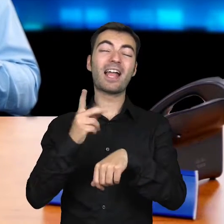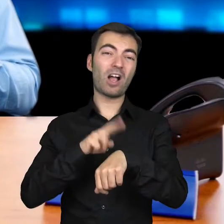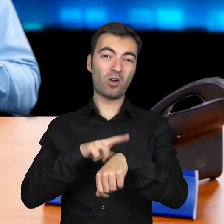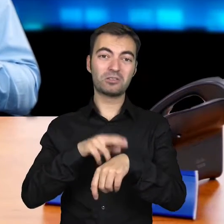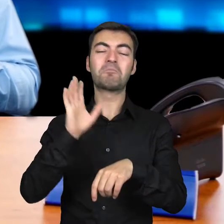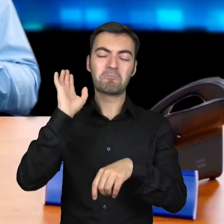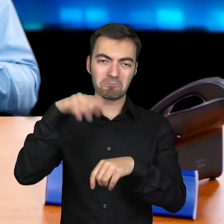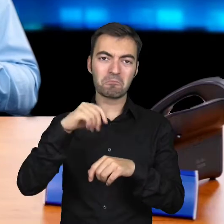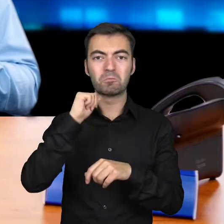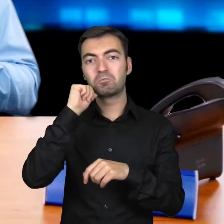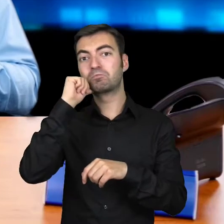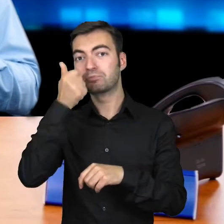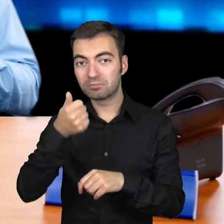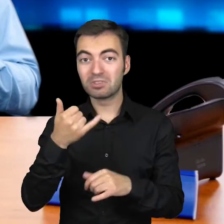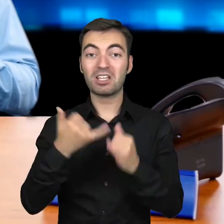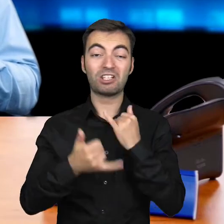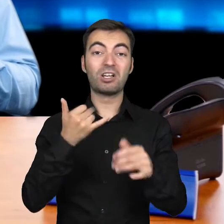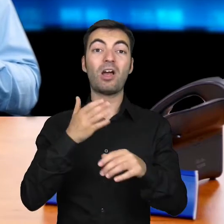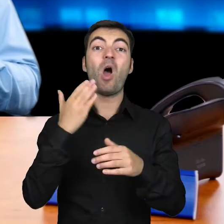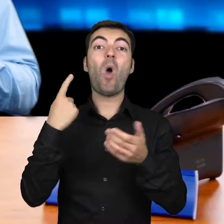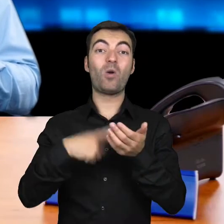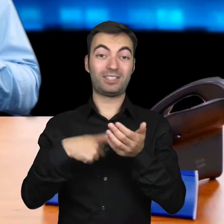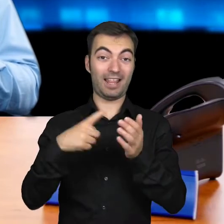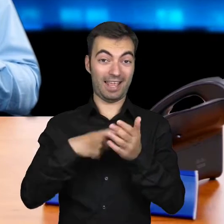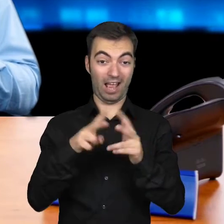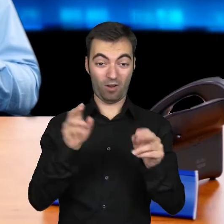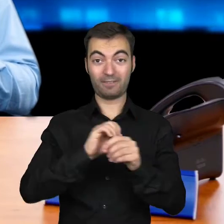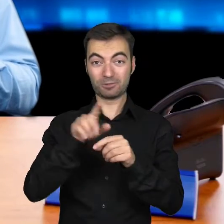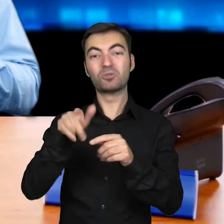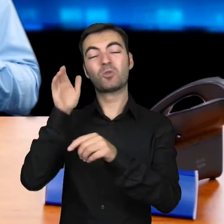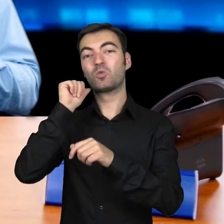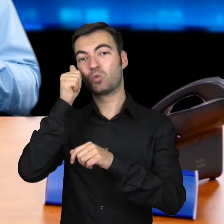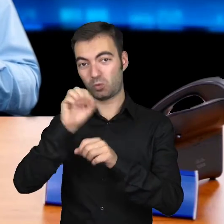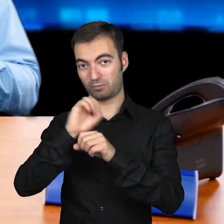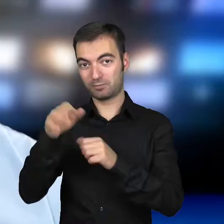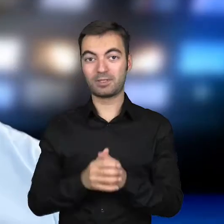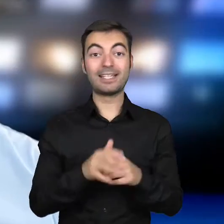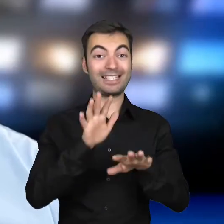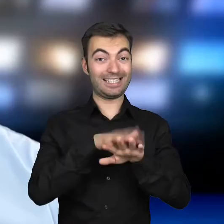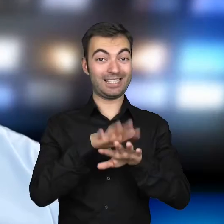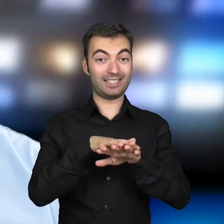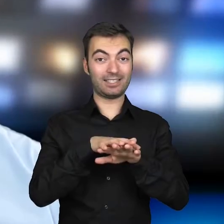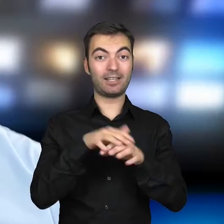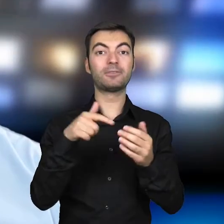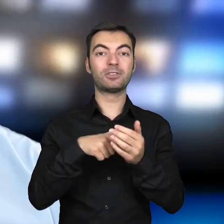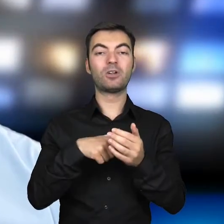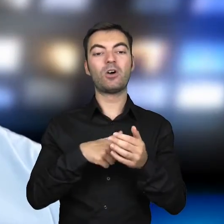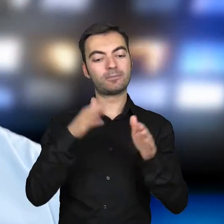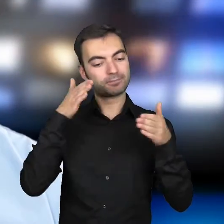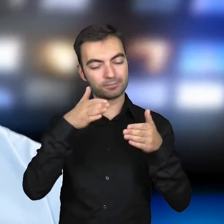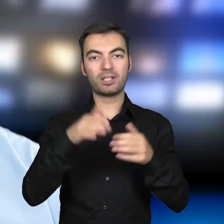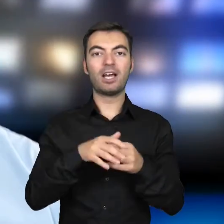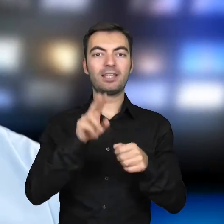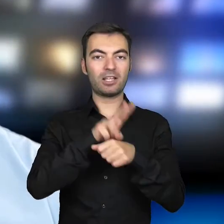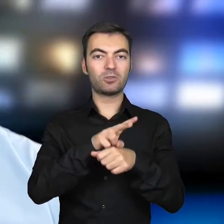po kilku godzinach, albo może na drugi dzień, jeśli zostały wysłane ostatnią sesją. System eliksir obsługuje